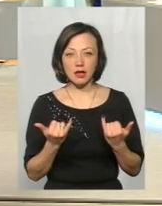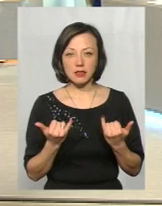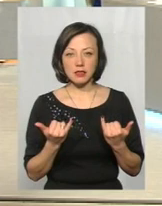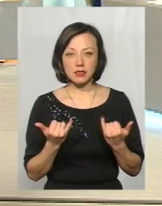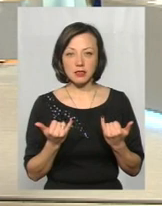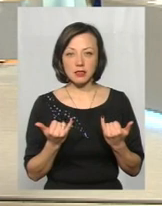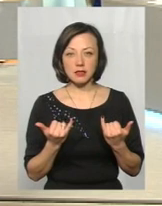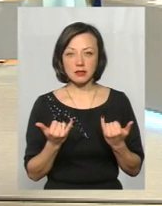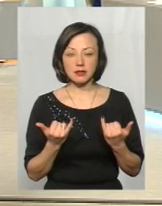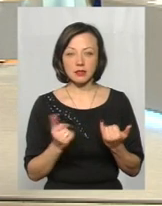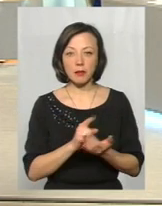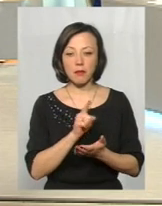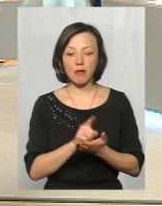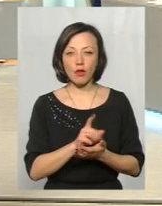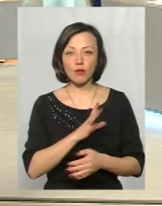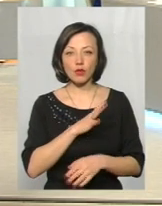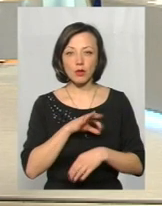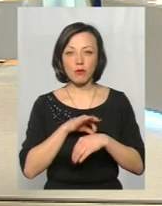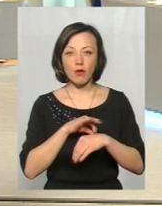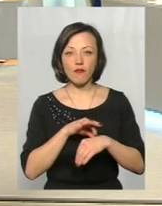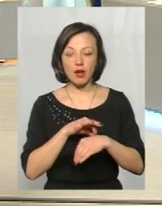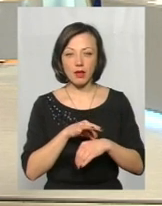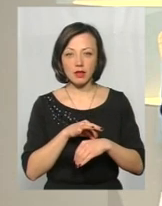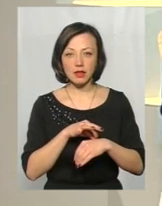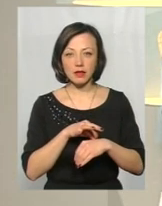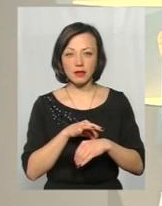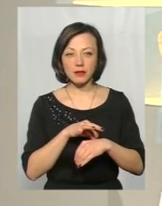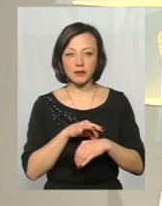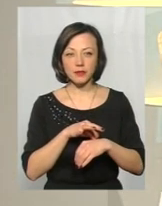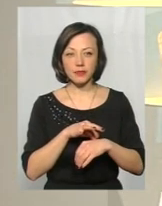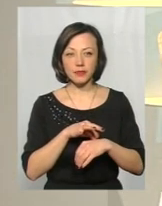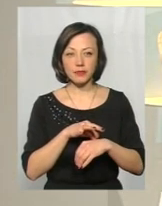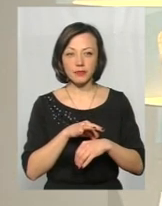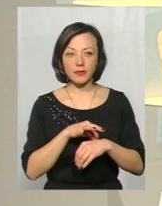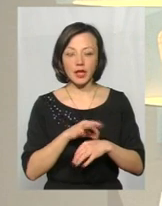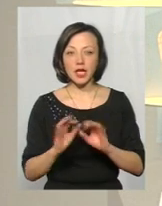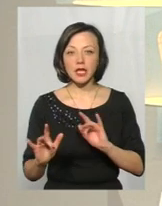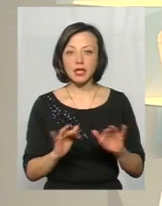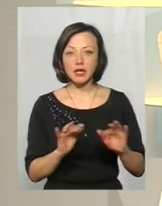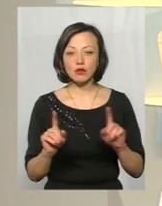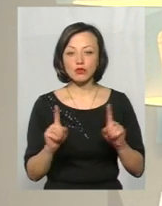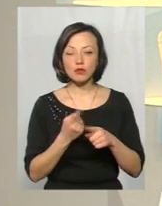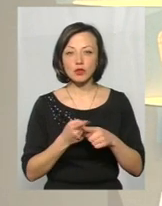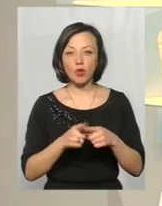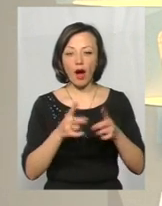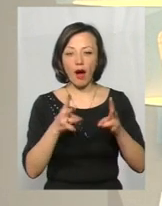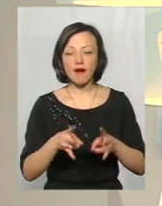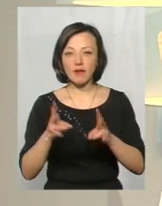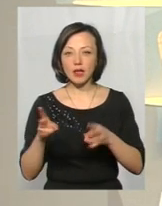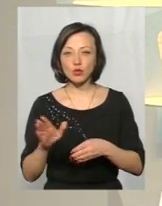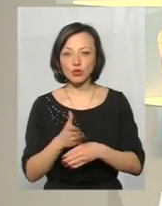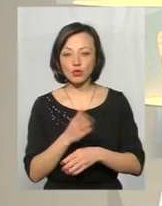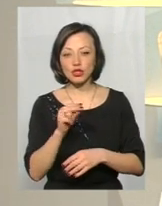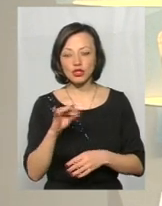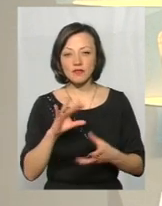бути проведені дії для того, щоб цю аварійність усунути? І